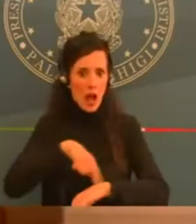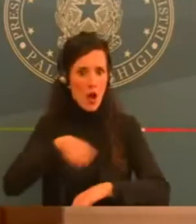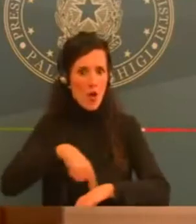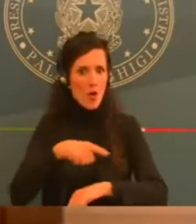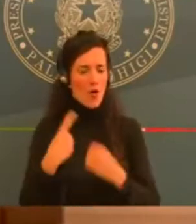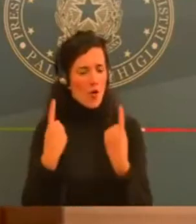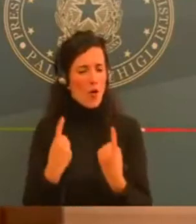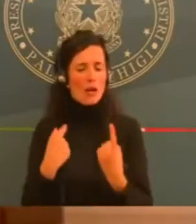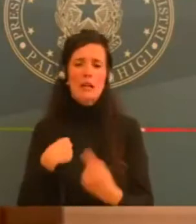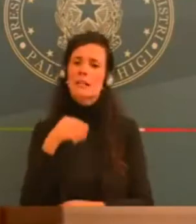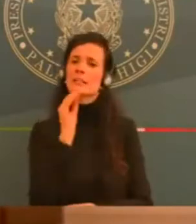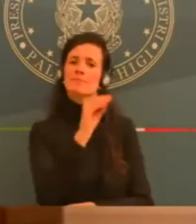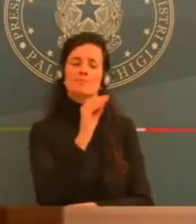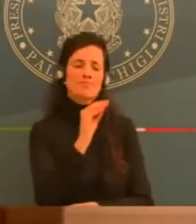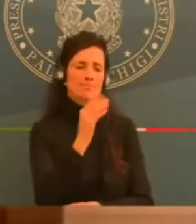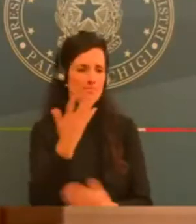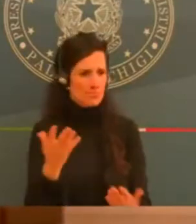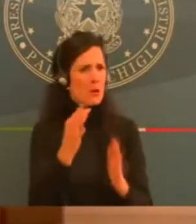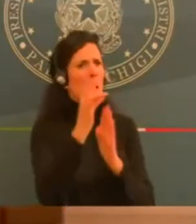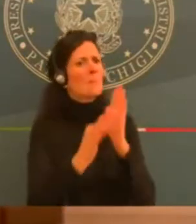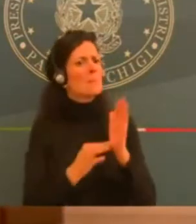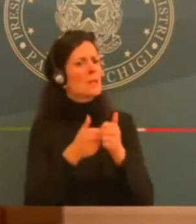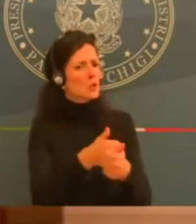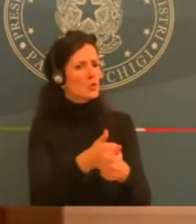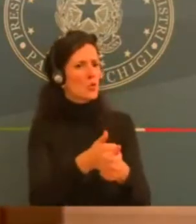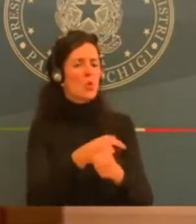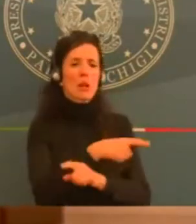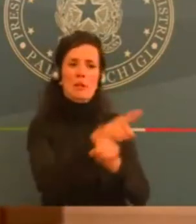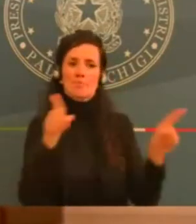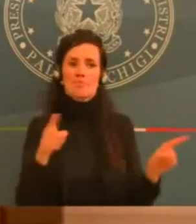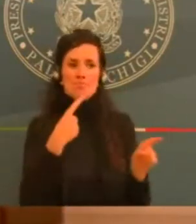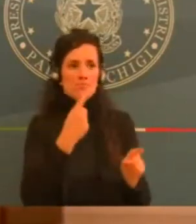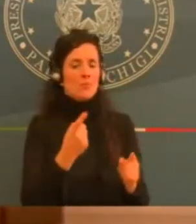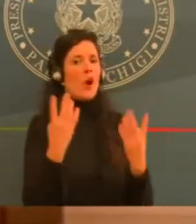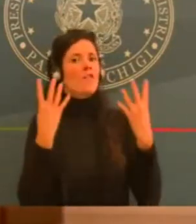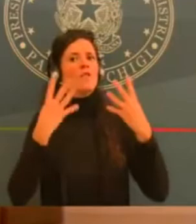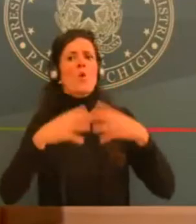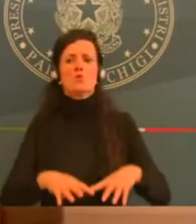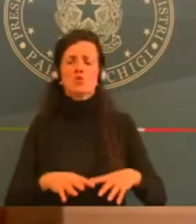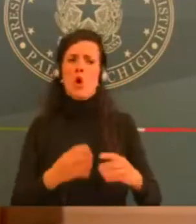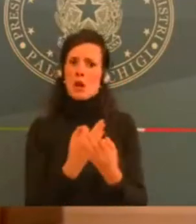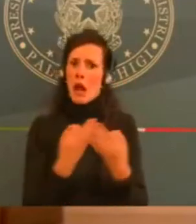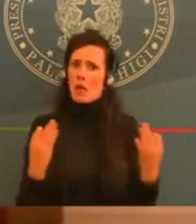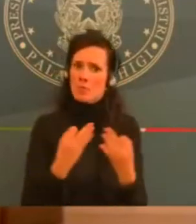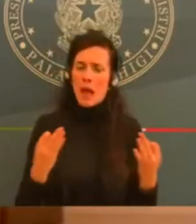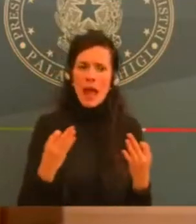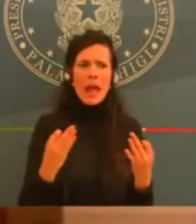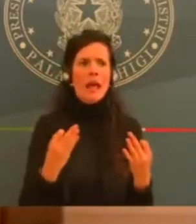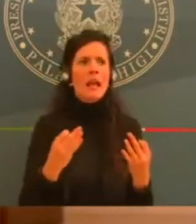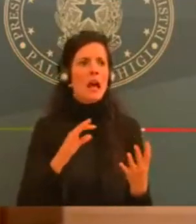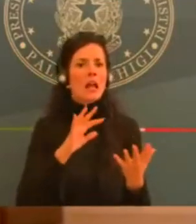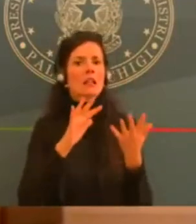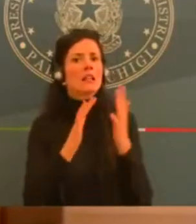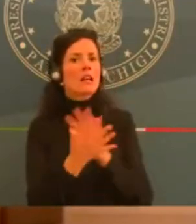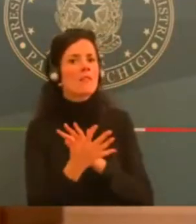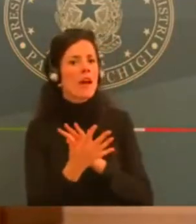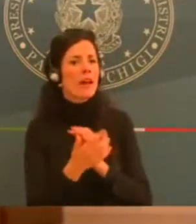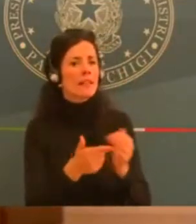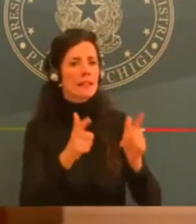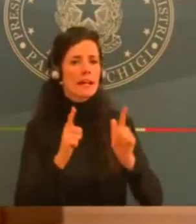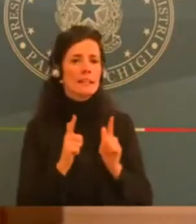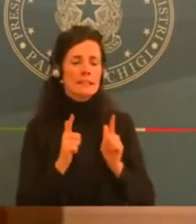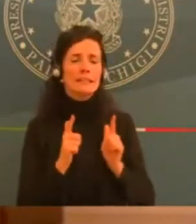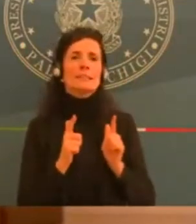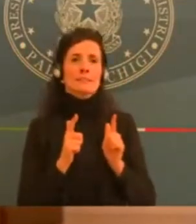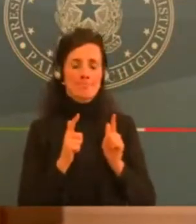l'Italia sia uno dei paesi davvero con più morti e con una situazione più tragica nel mondo oltre che in Europa